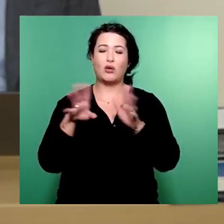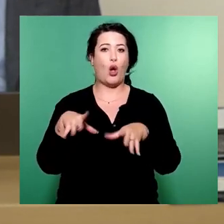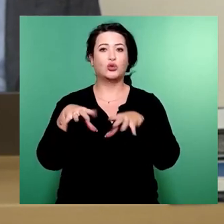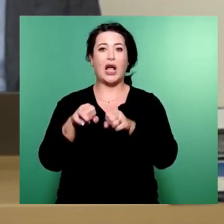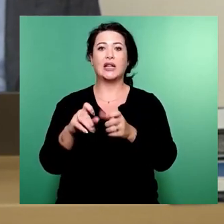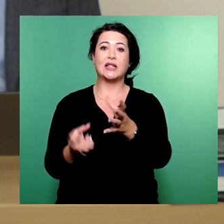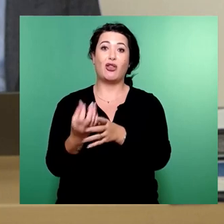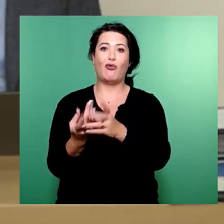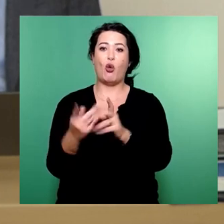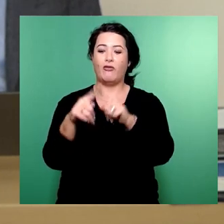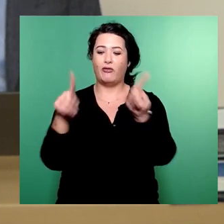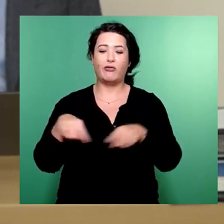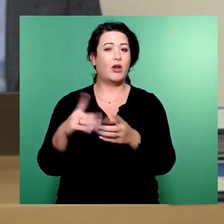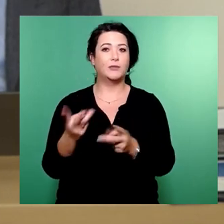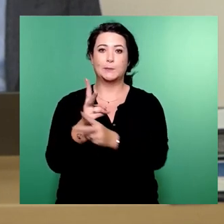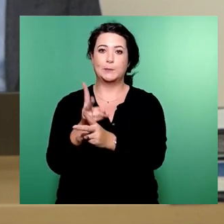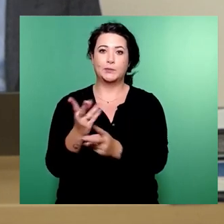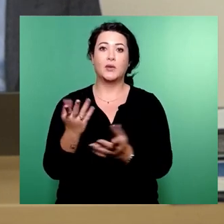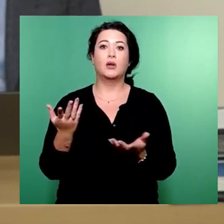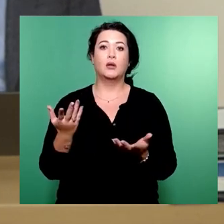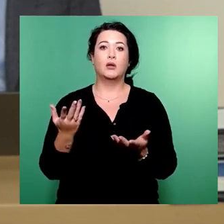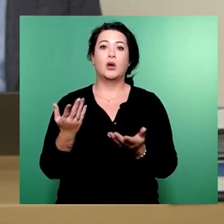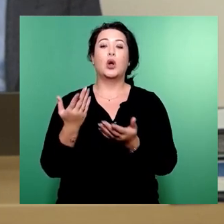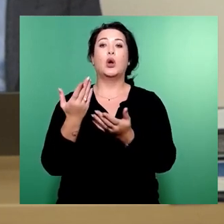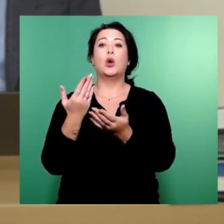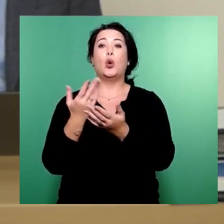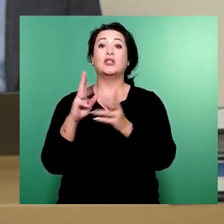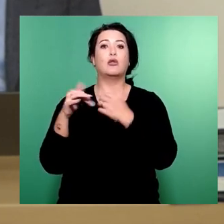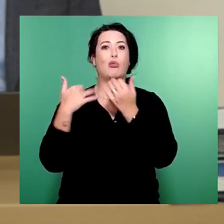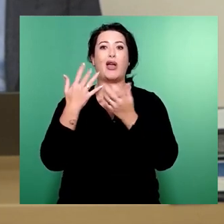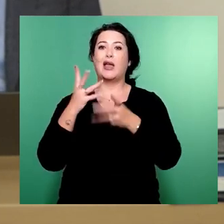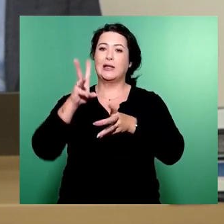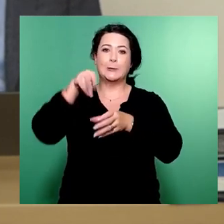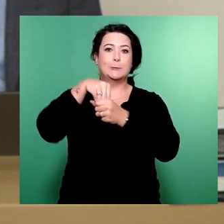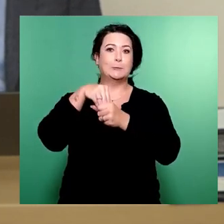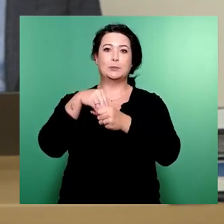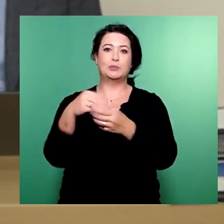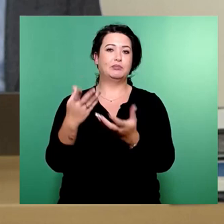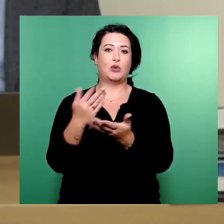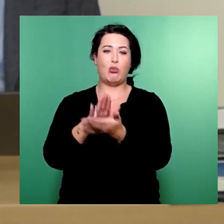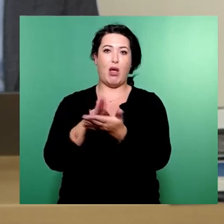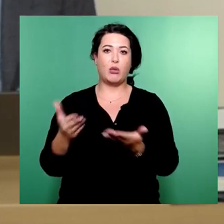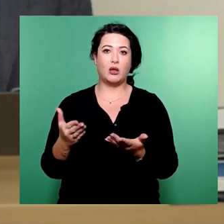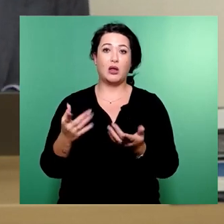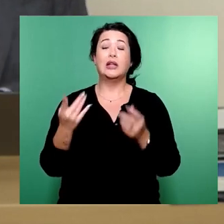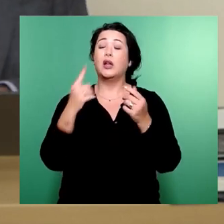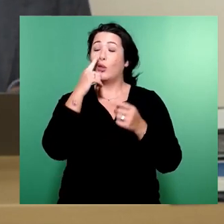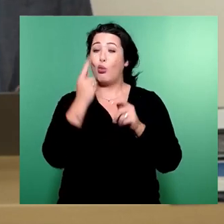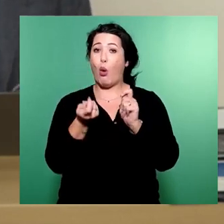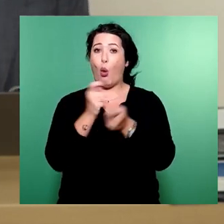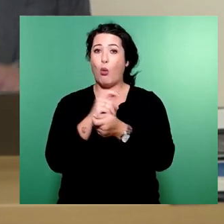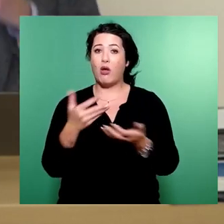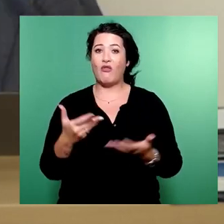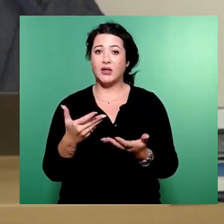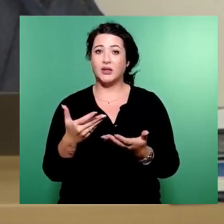und der Empfehlung des federführenden Ausschussberichtes enthalten. Was eben geändert worden ist, ist, dass